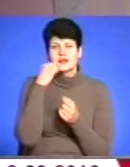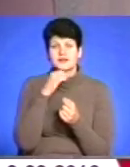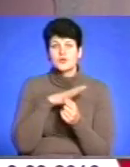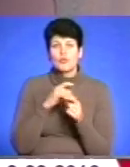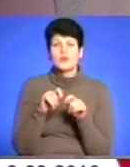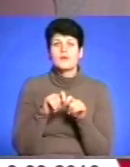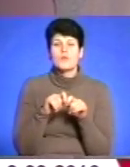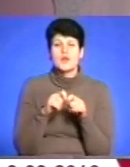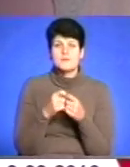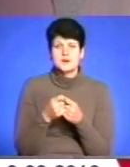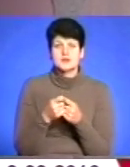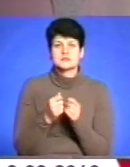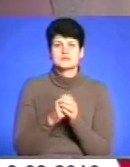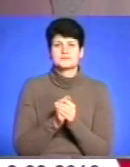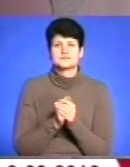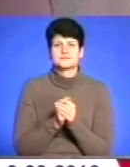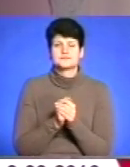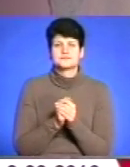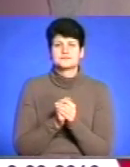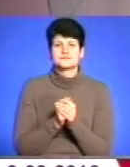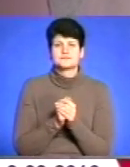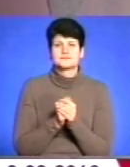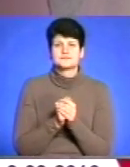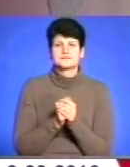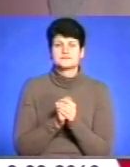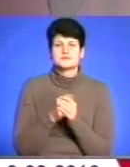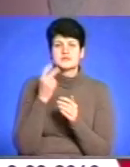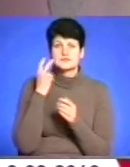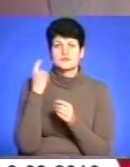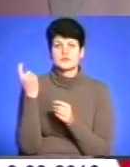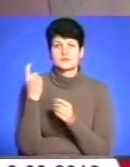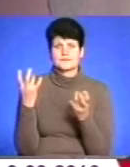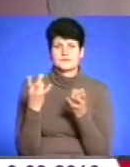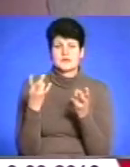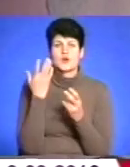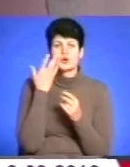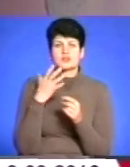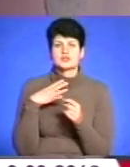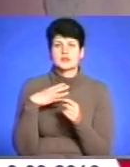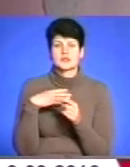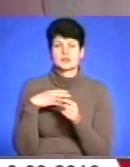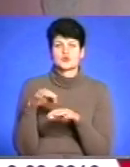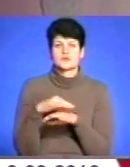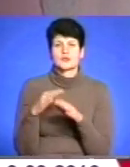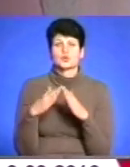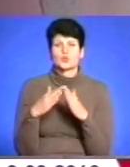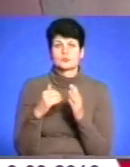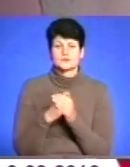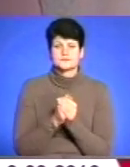і поламалася. А завжди в хозяйстві треба. Коли чекаєте чоловіка додому? Ще довгий лист?